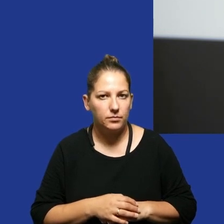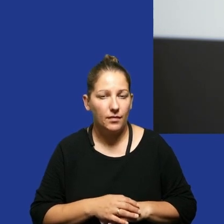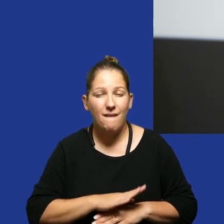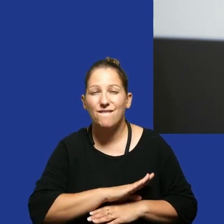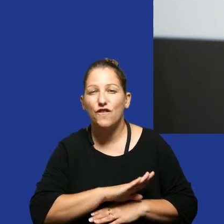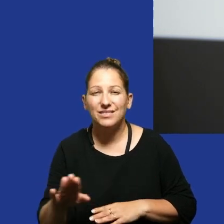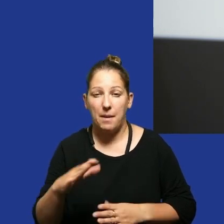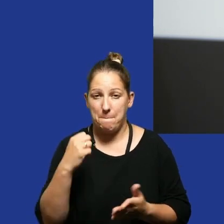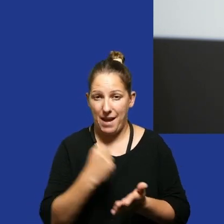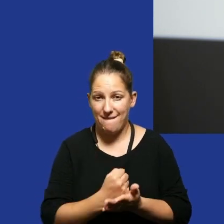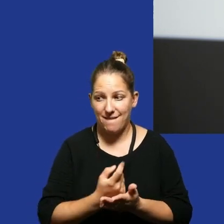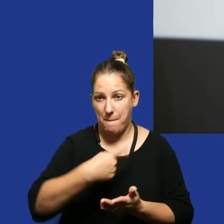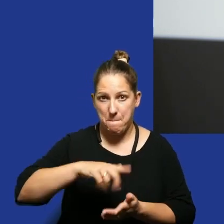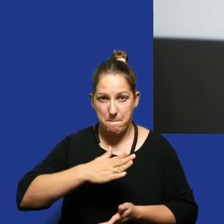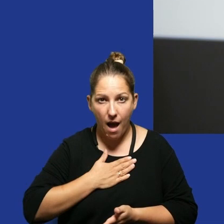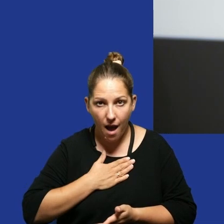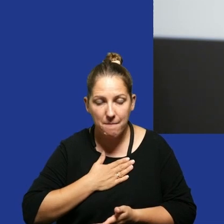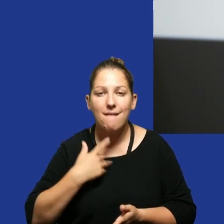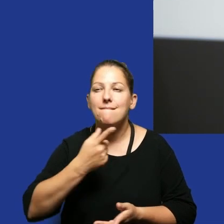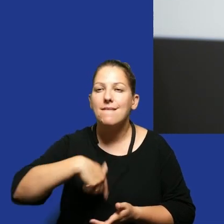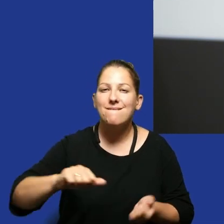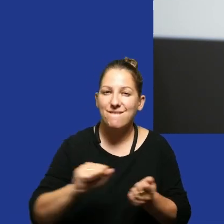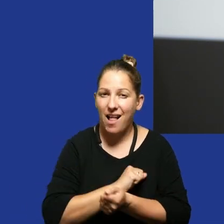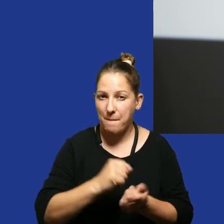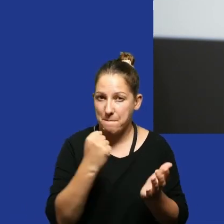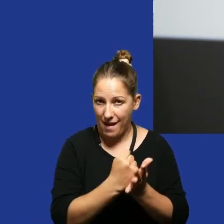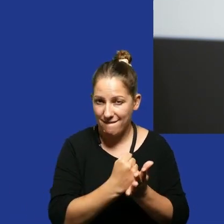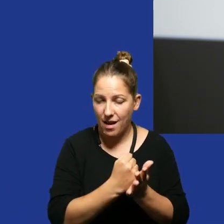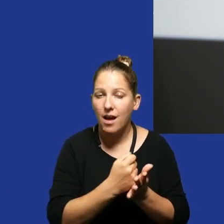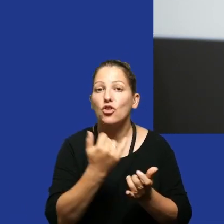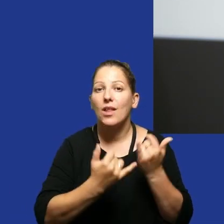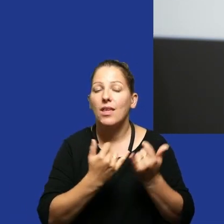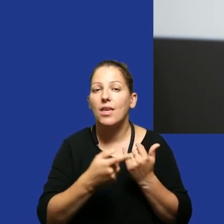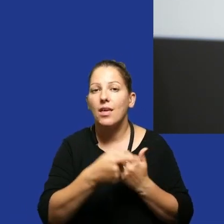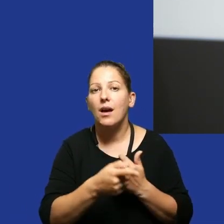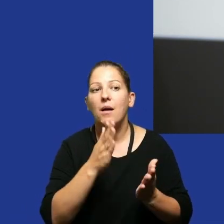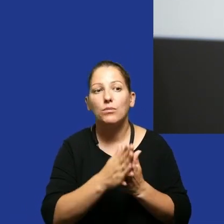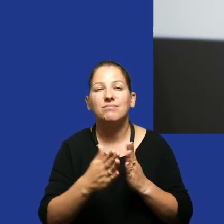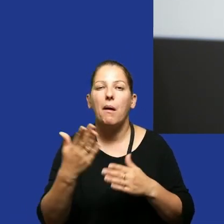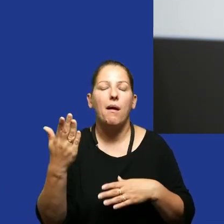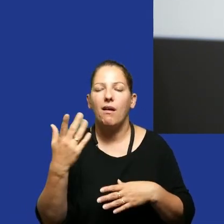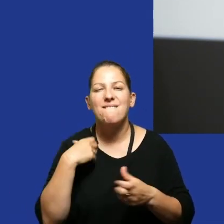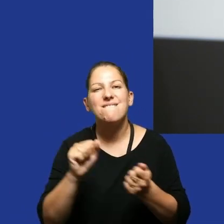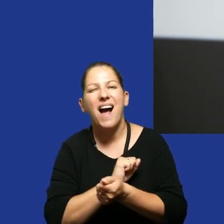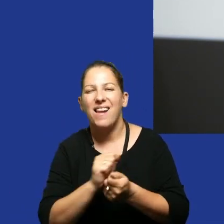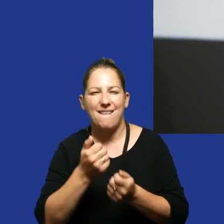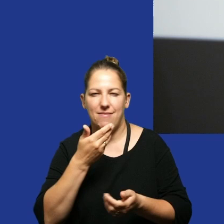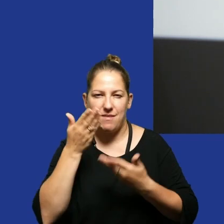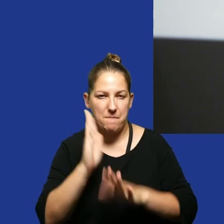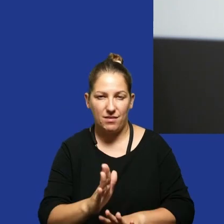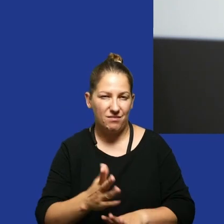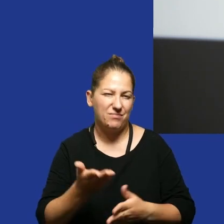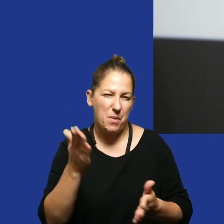prawa które mamy o które walczymy to wszystkie prawa jeżeli o niej po prostu przestaniemy walczyć czy o niej w ogóle nie